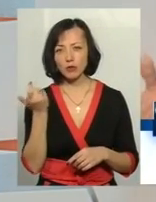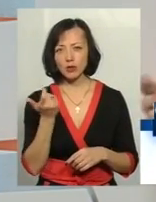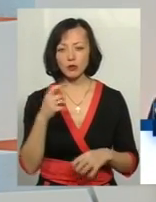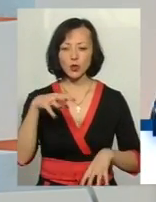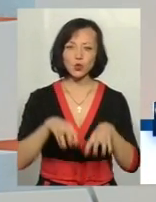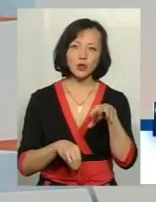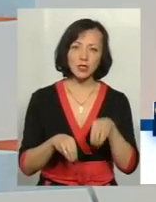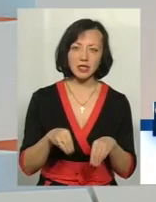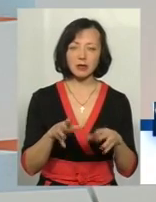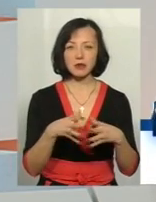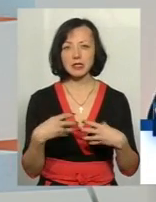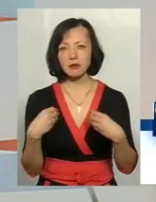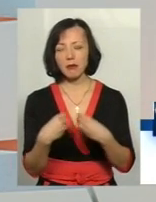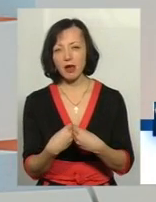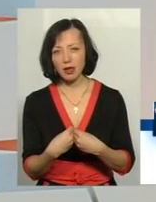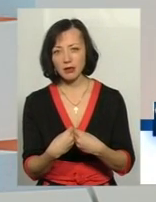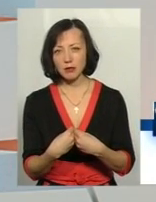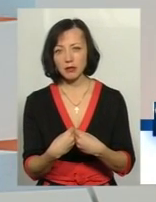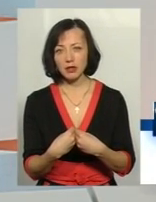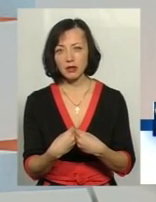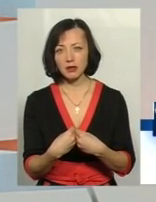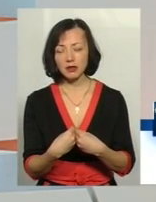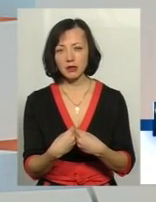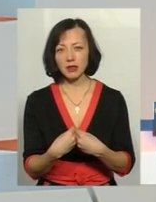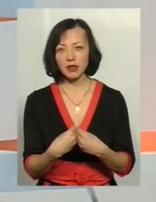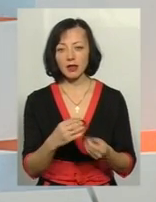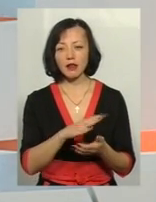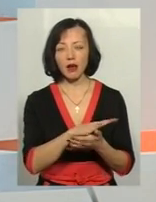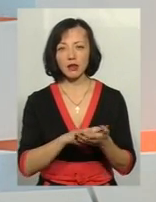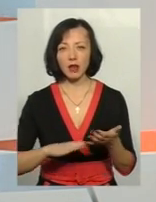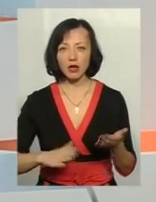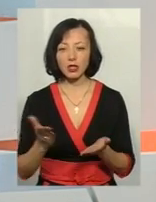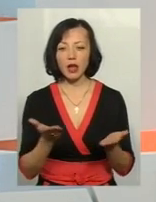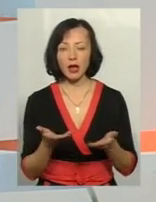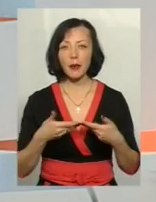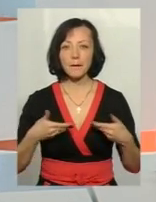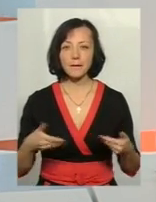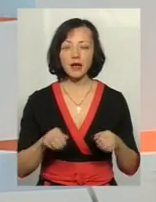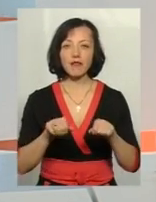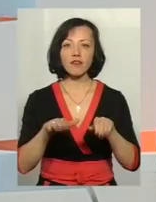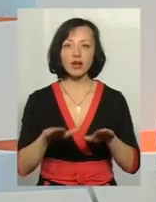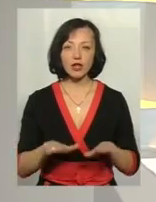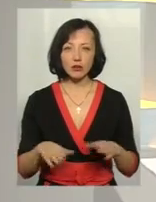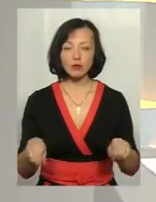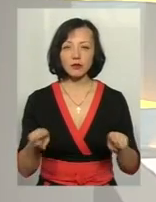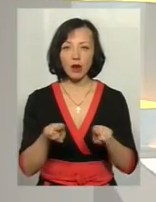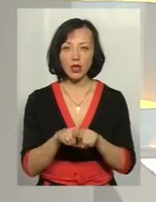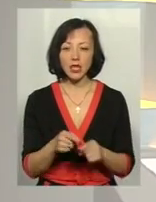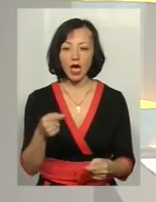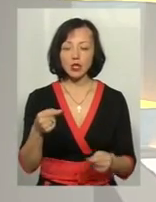сусідськими, сімейними і так далі, які ми вирішуємо. Спори з